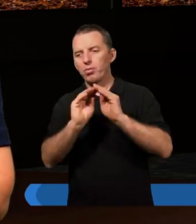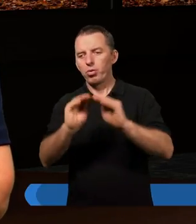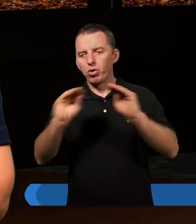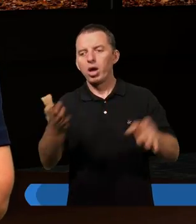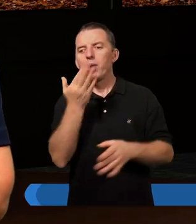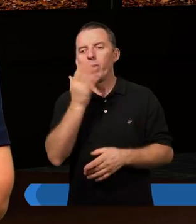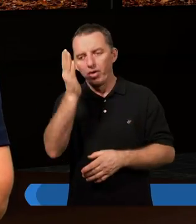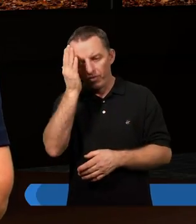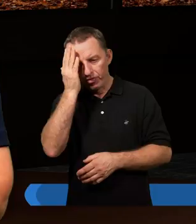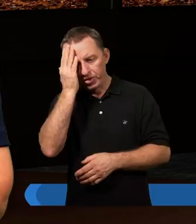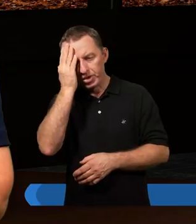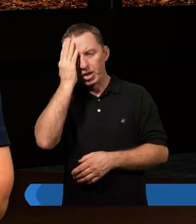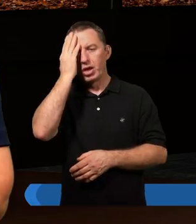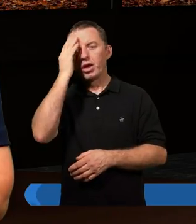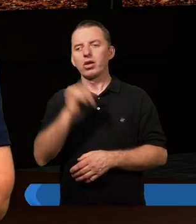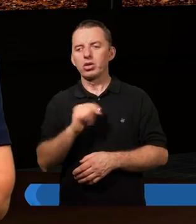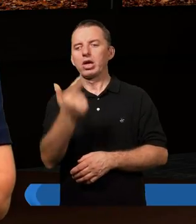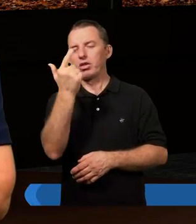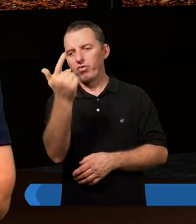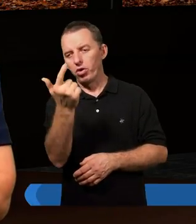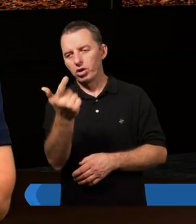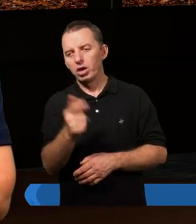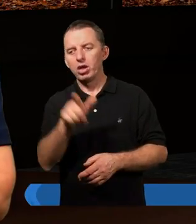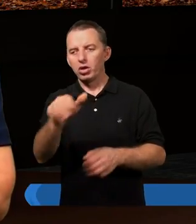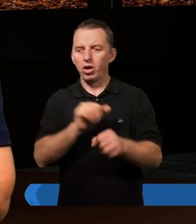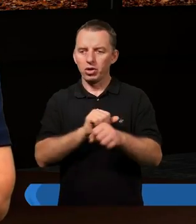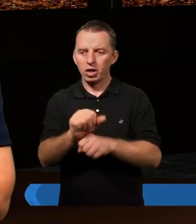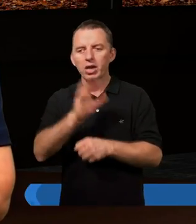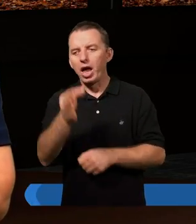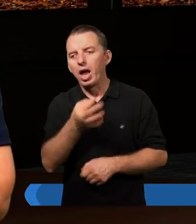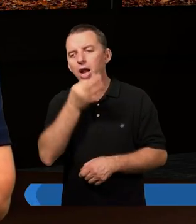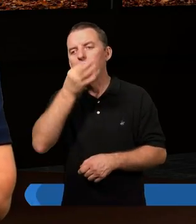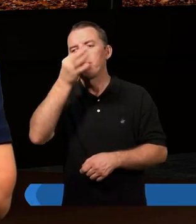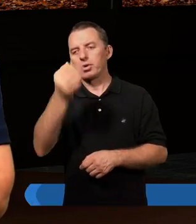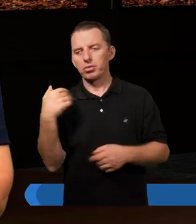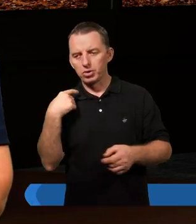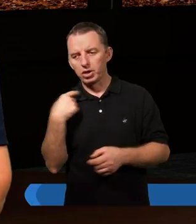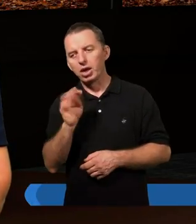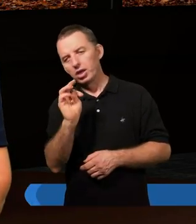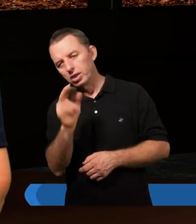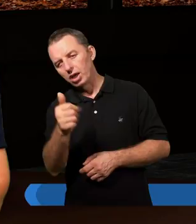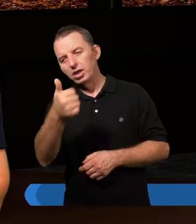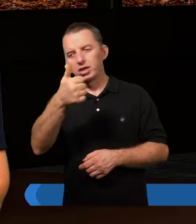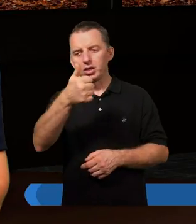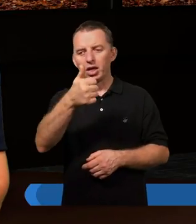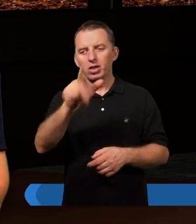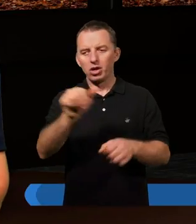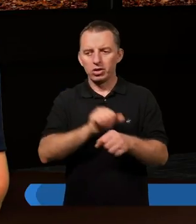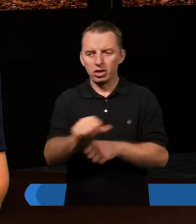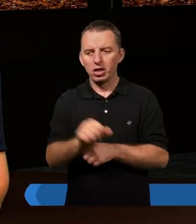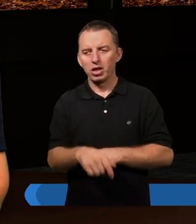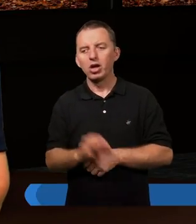nie mówi, ja wiem, że u was jest takich dwóch, co jest najlepszymi mówcami, albo taki jeden, co jest